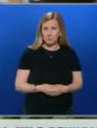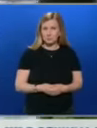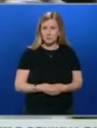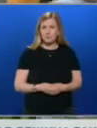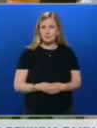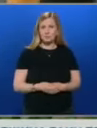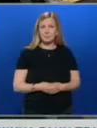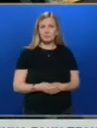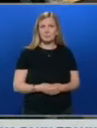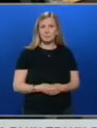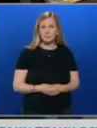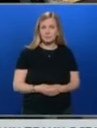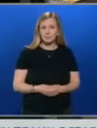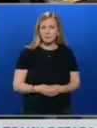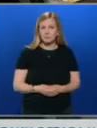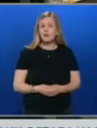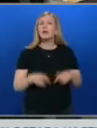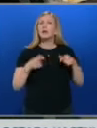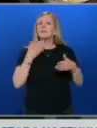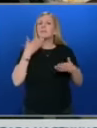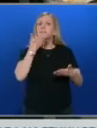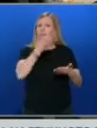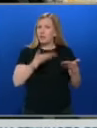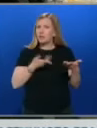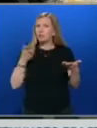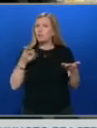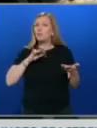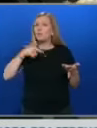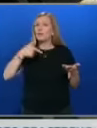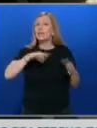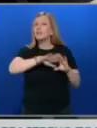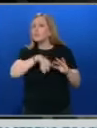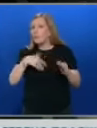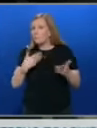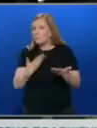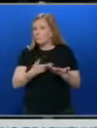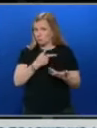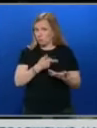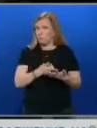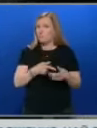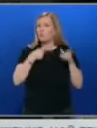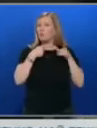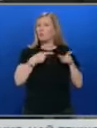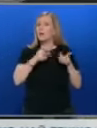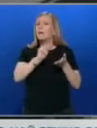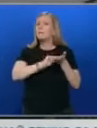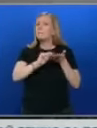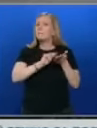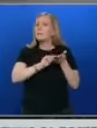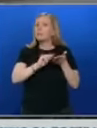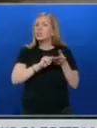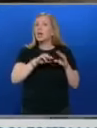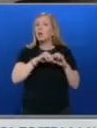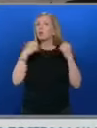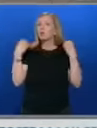Маркова. В заявлението, с което Иван Гешев напуска прокуратурата, пише, че освобождаването му от поста главен прокурор е